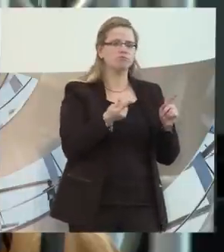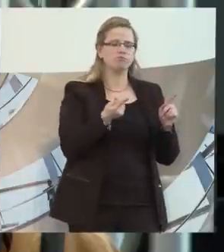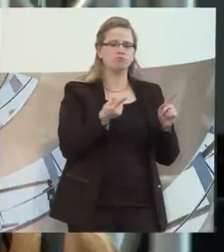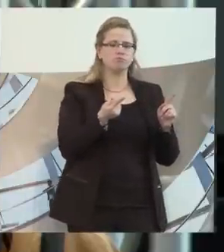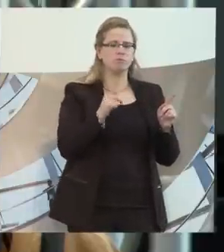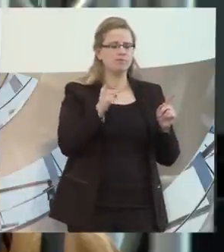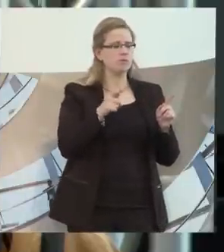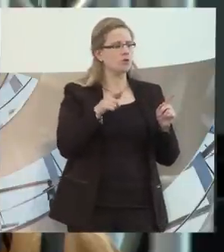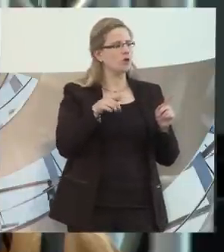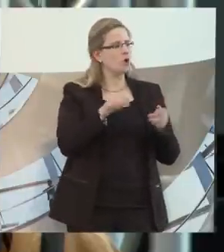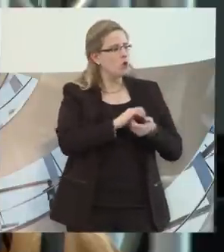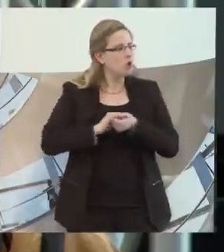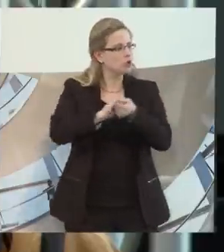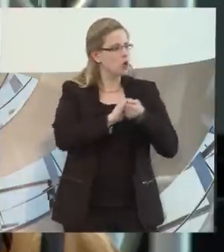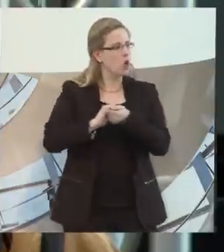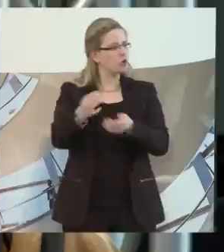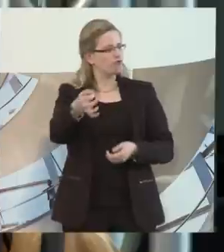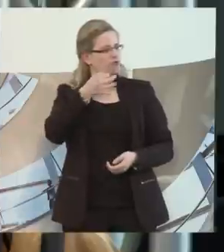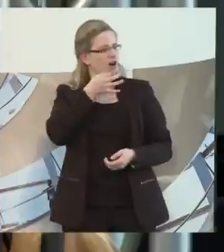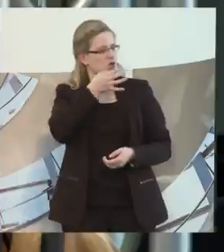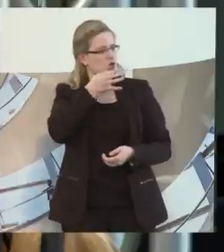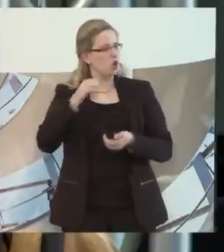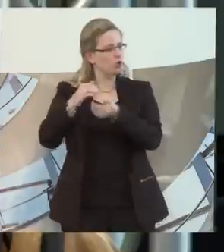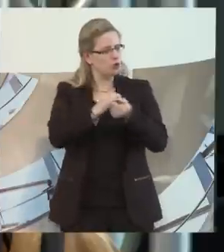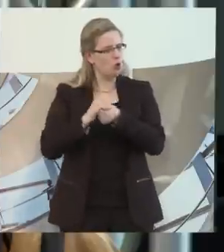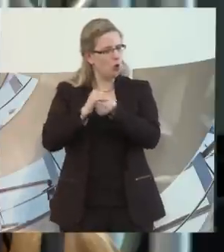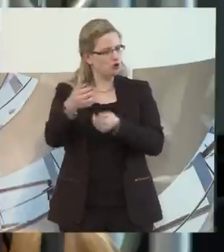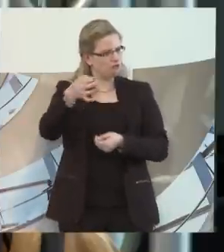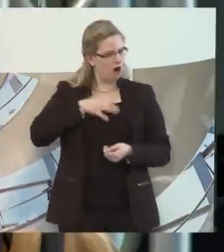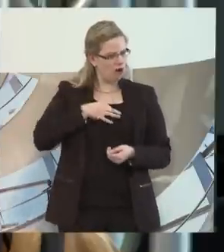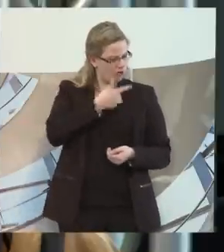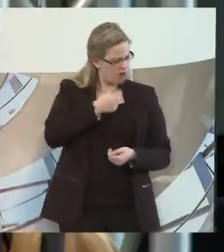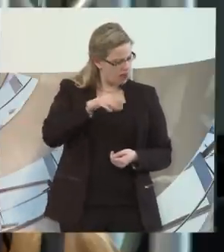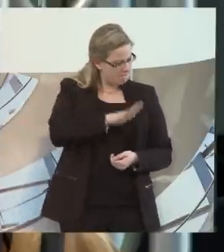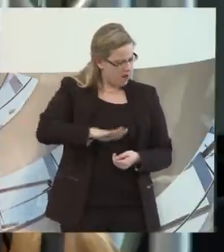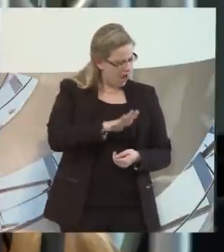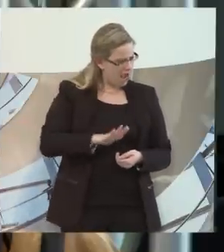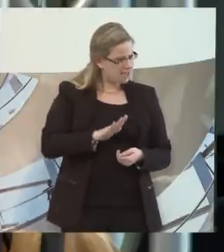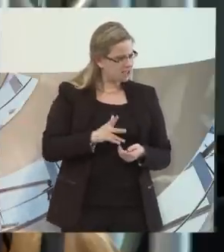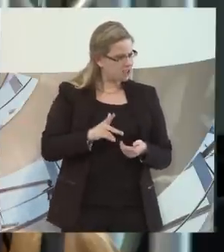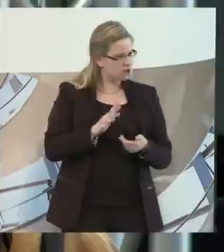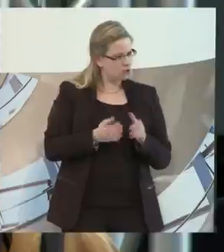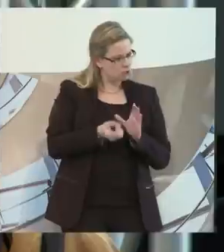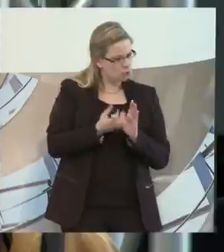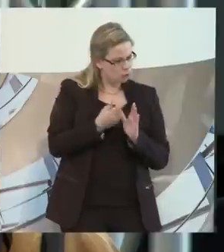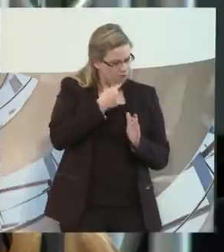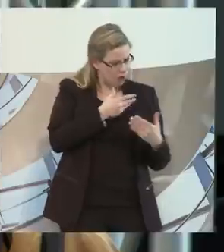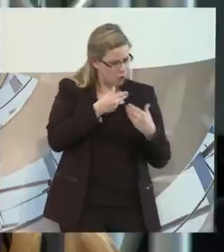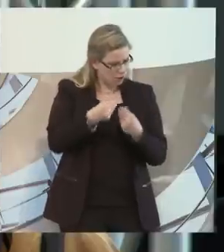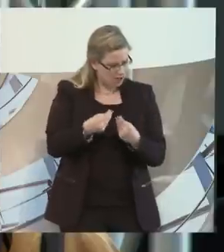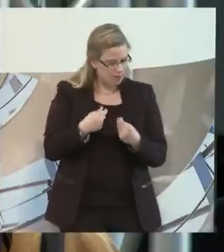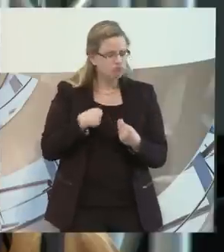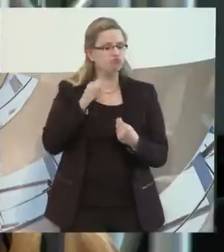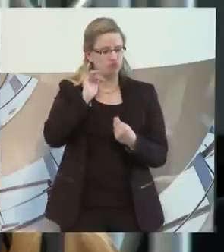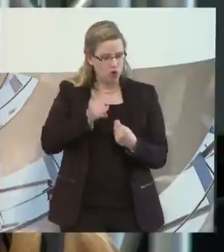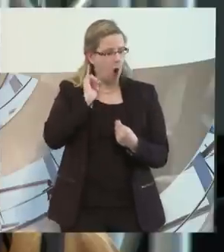der Jungen Union, ob ich nicht den Bereich Kultur übernehmen will. Und nach kurzer Überlegungszeit habe ich zugesagt, weil ich gemerkt